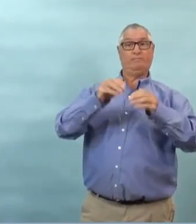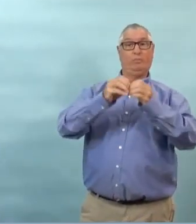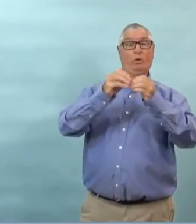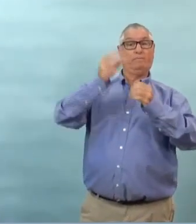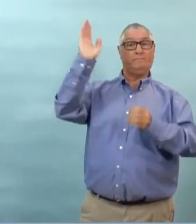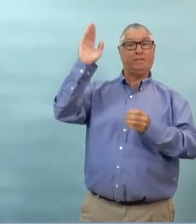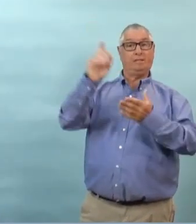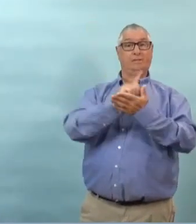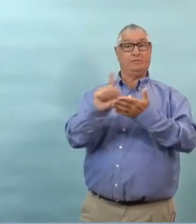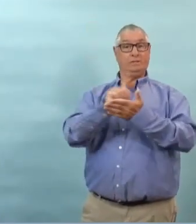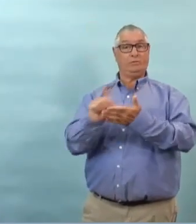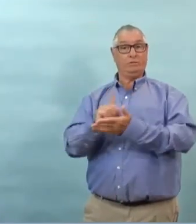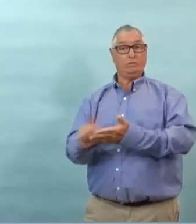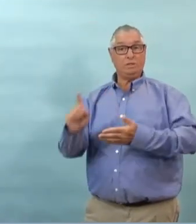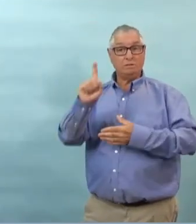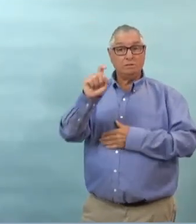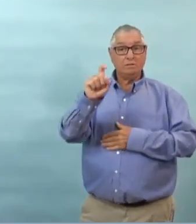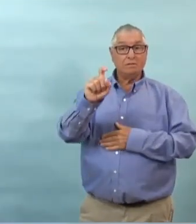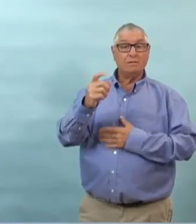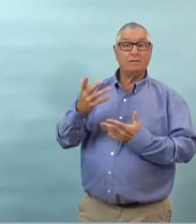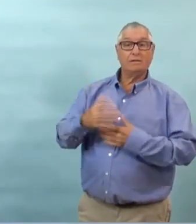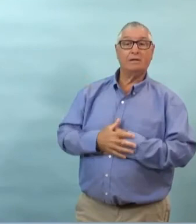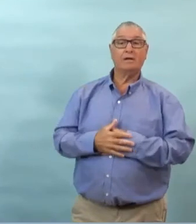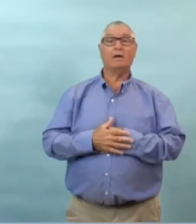maintenant que vous l'explique évidemment ça paraît logique